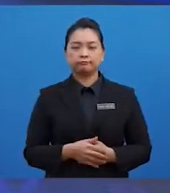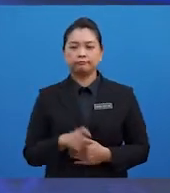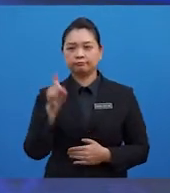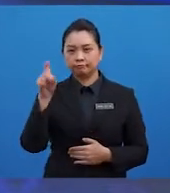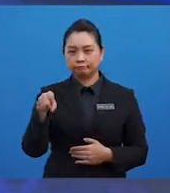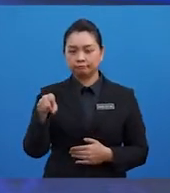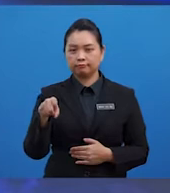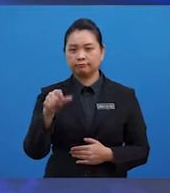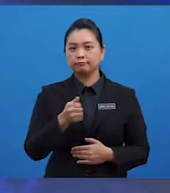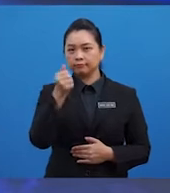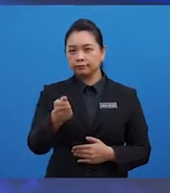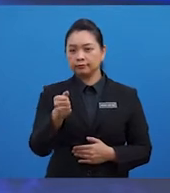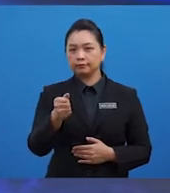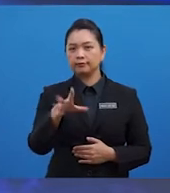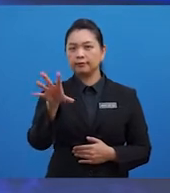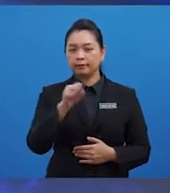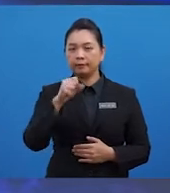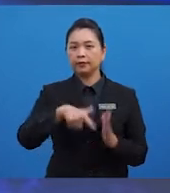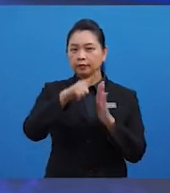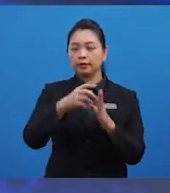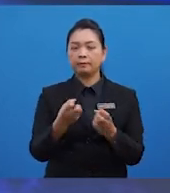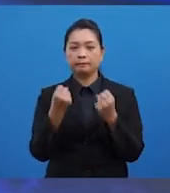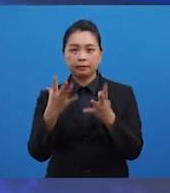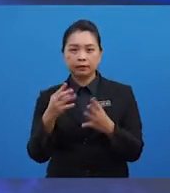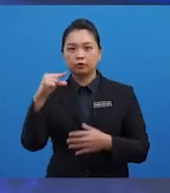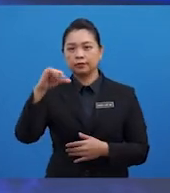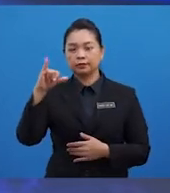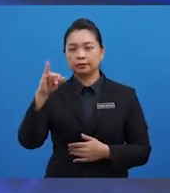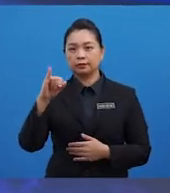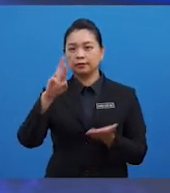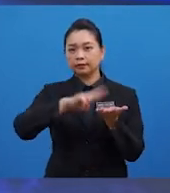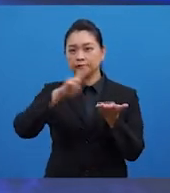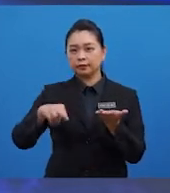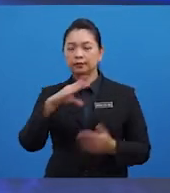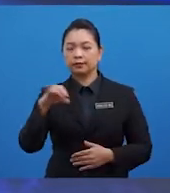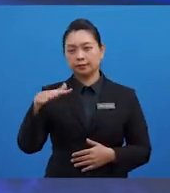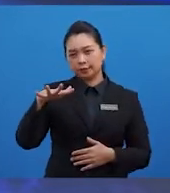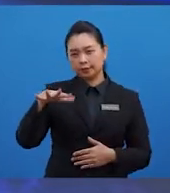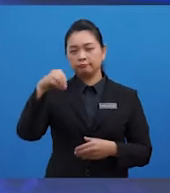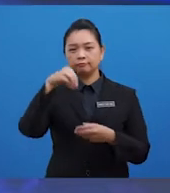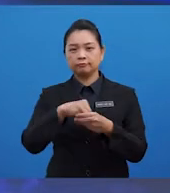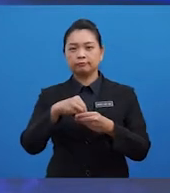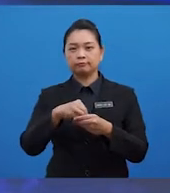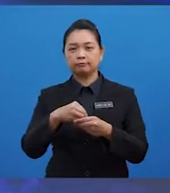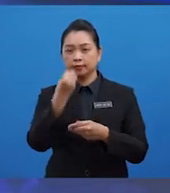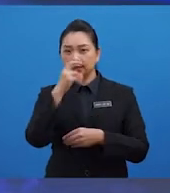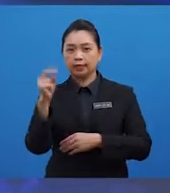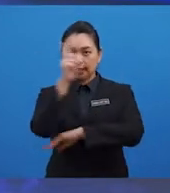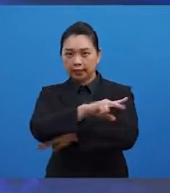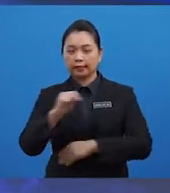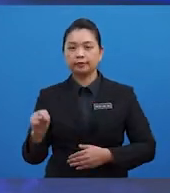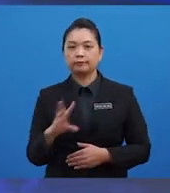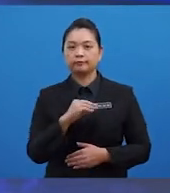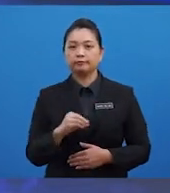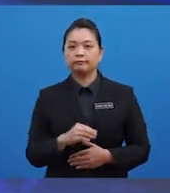Pastikan anda mengambil lebih banyak makanan GI rendah dan sederhana dalam menu harian serta